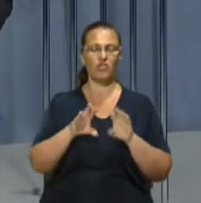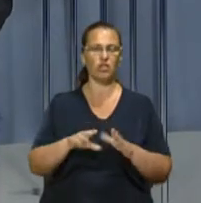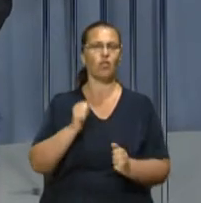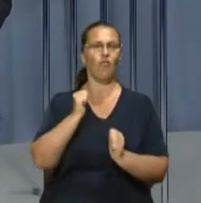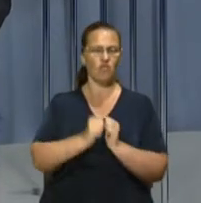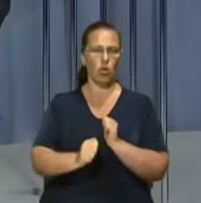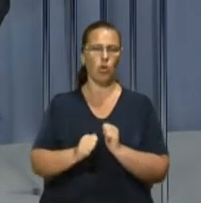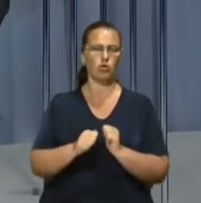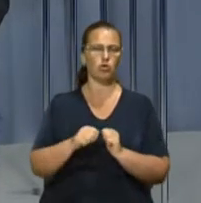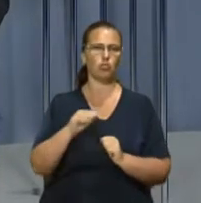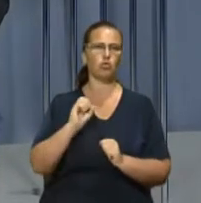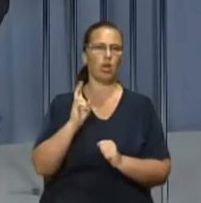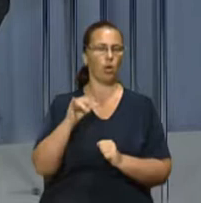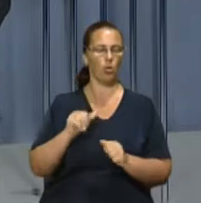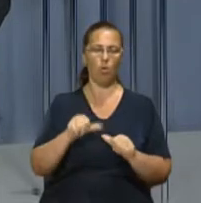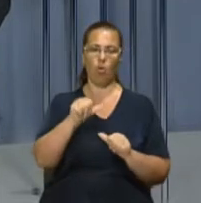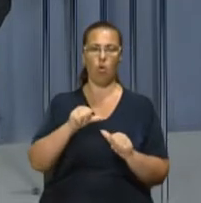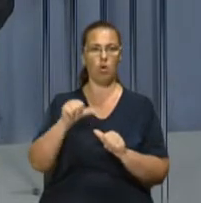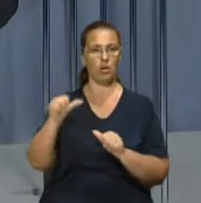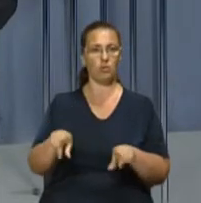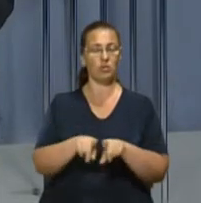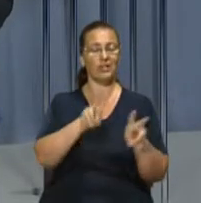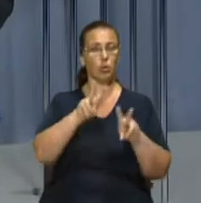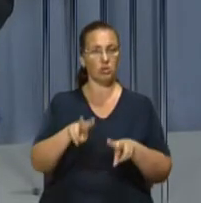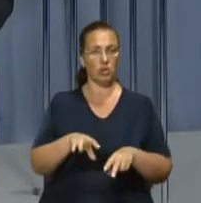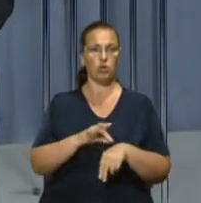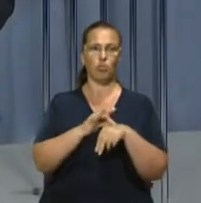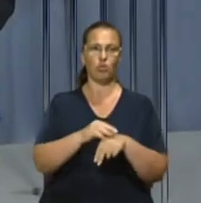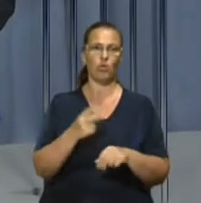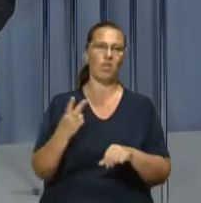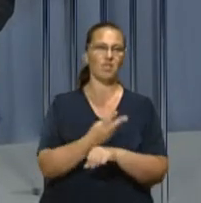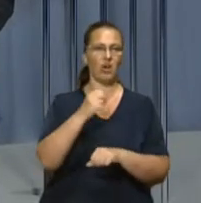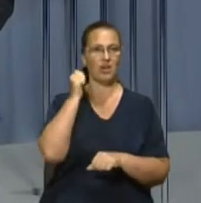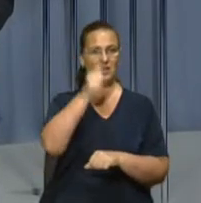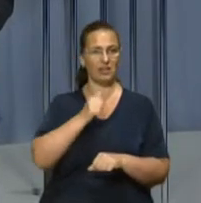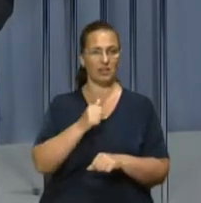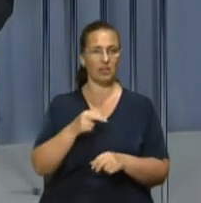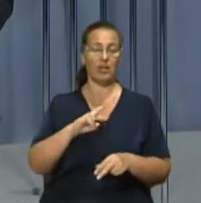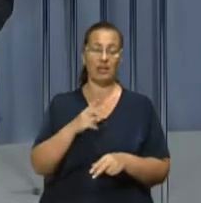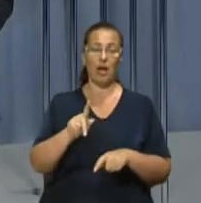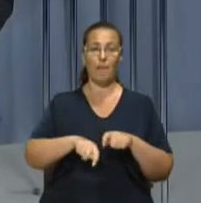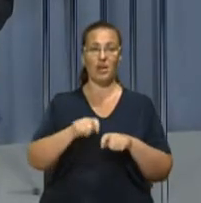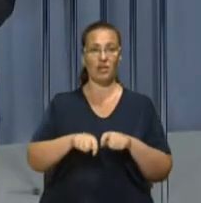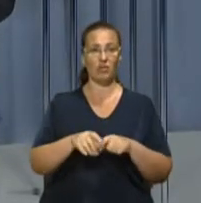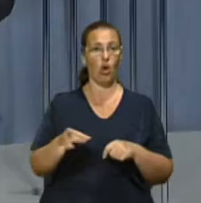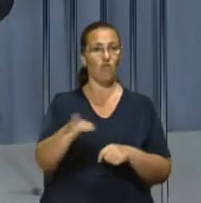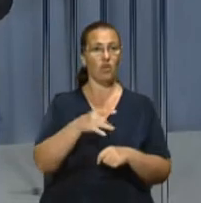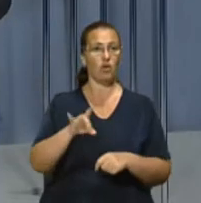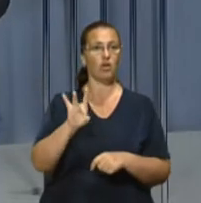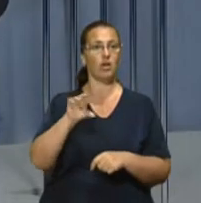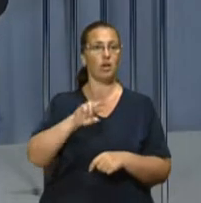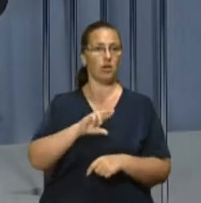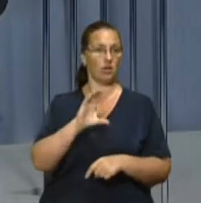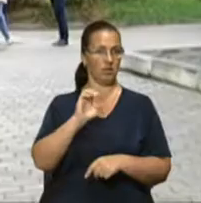комунальному підприємстві окремо. Такі обстеження проводять двічі на рік. Як перевіряють будинки у районі Рясне, бачили наші